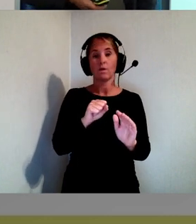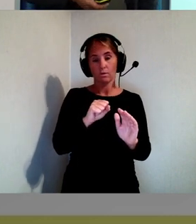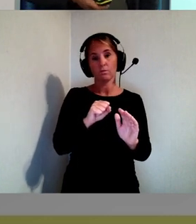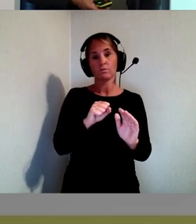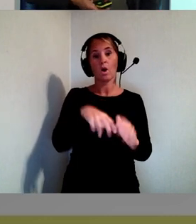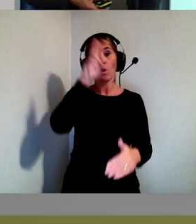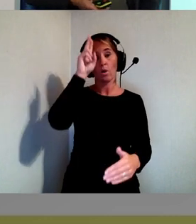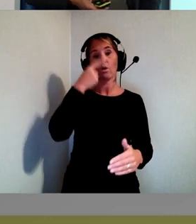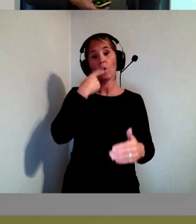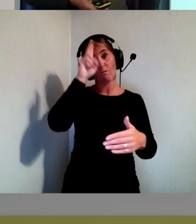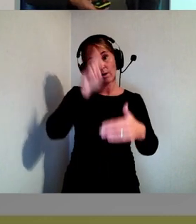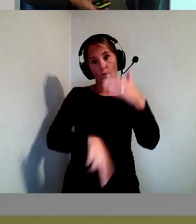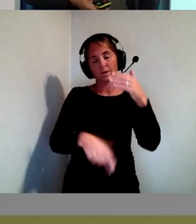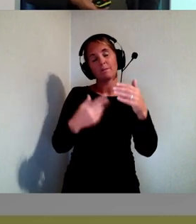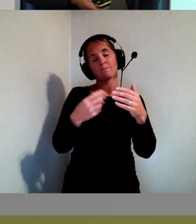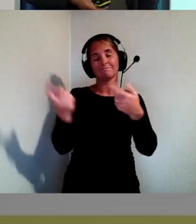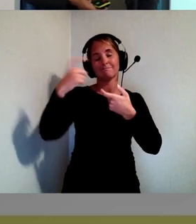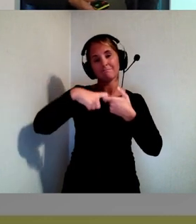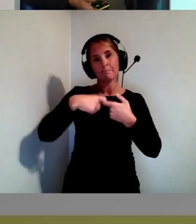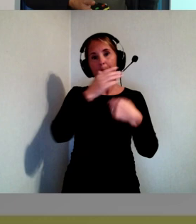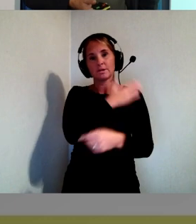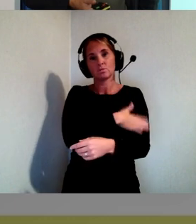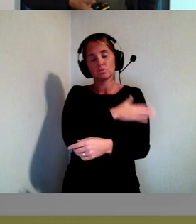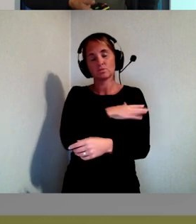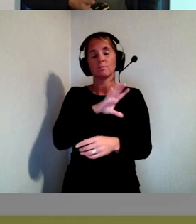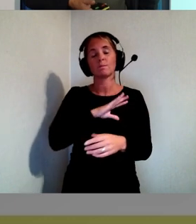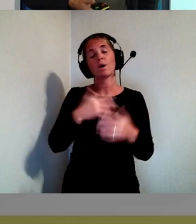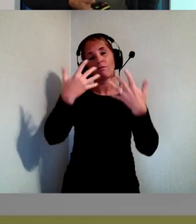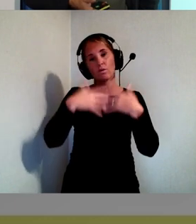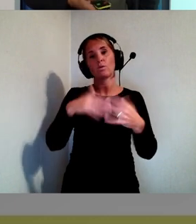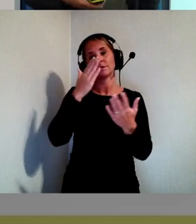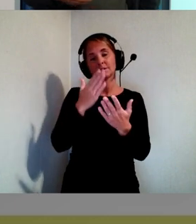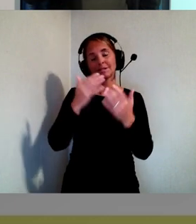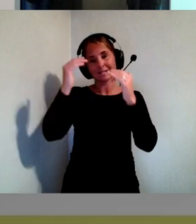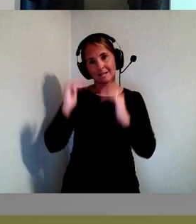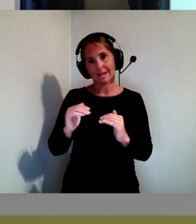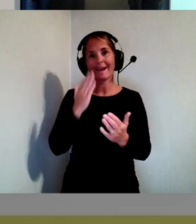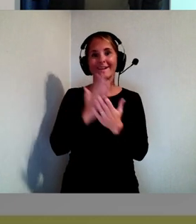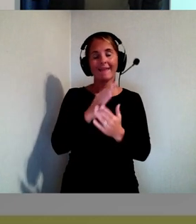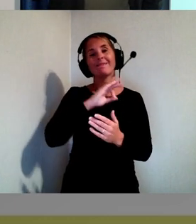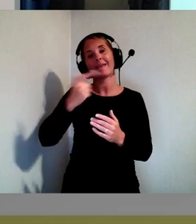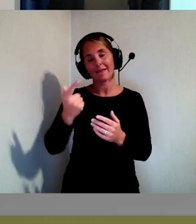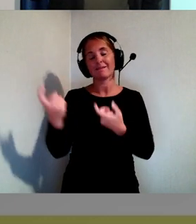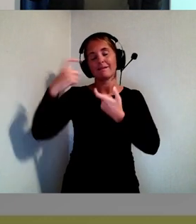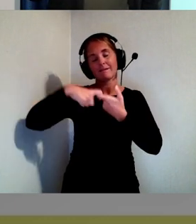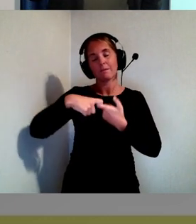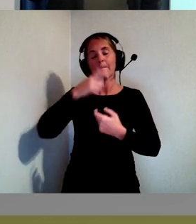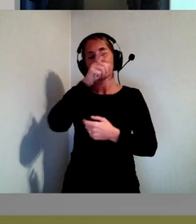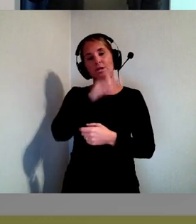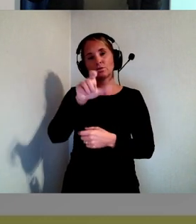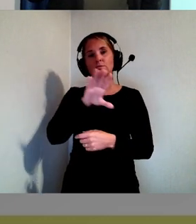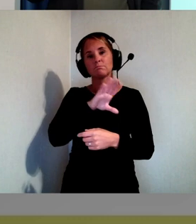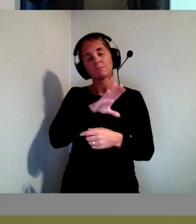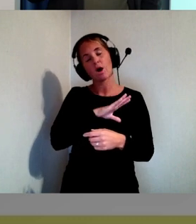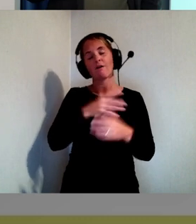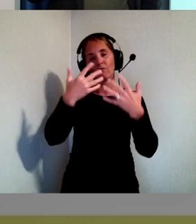om personer med funktionsnedsättning. Om rättigheter för personer med funktionsnedsättning. Och visste ni att det här är faktiskt den